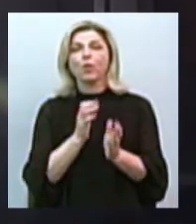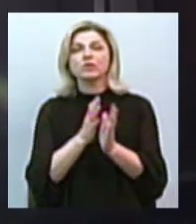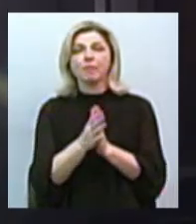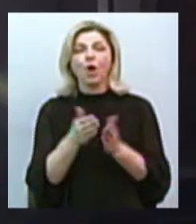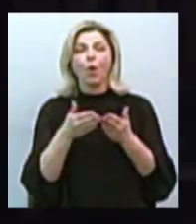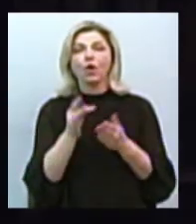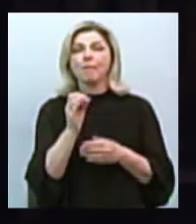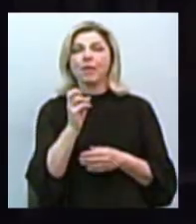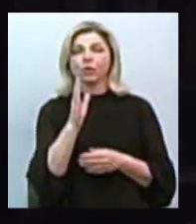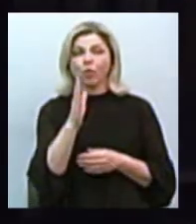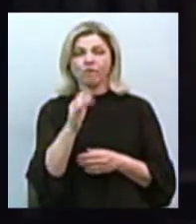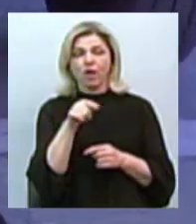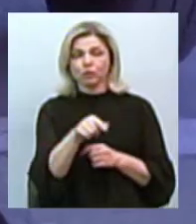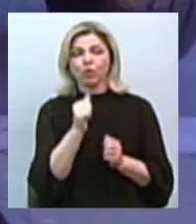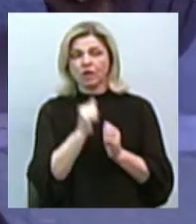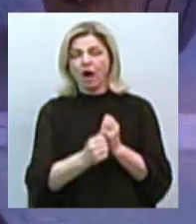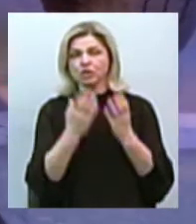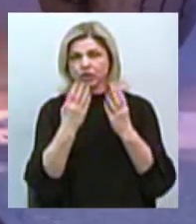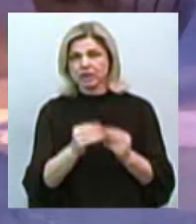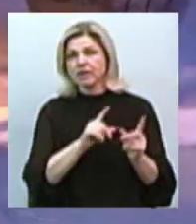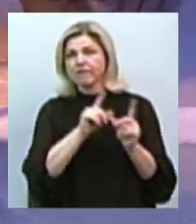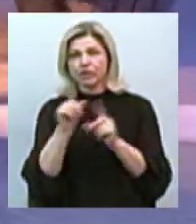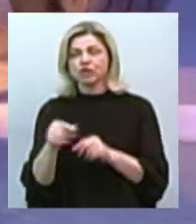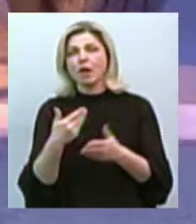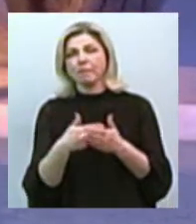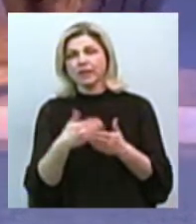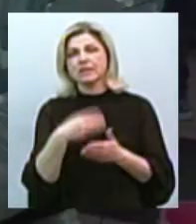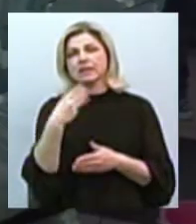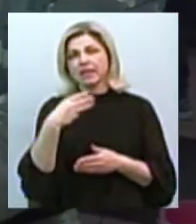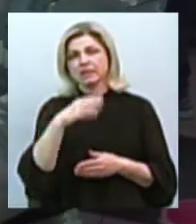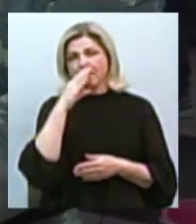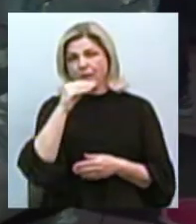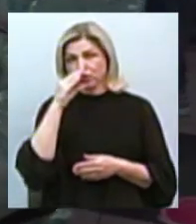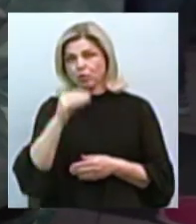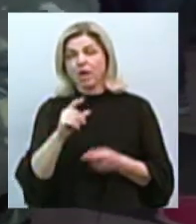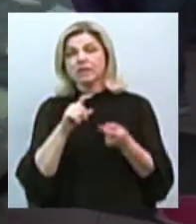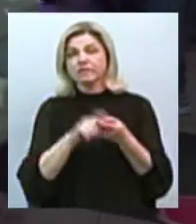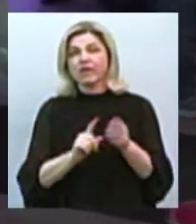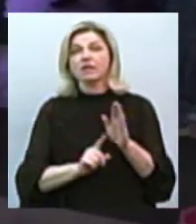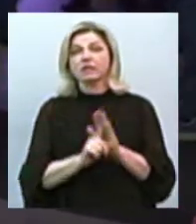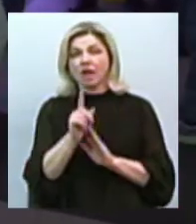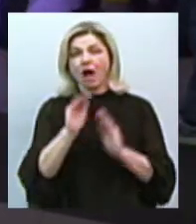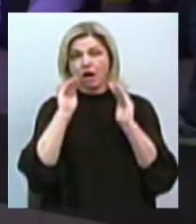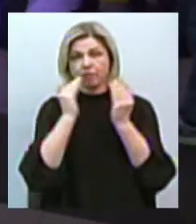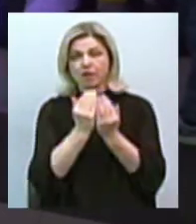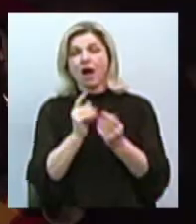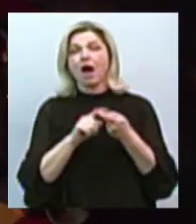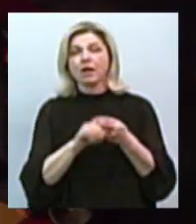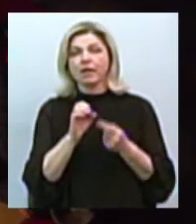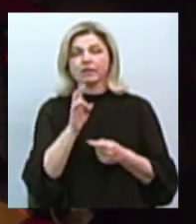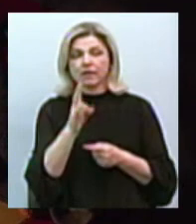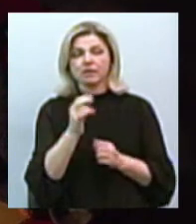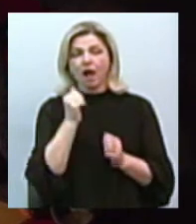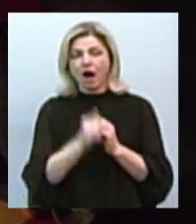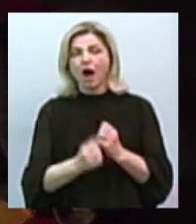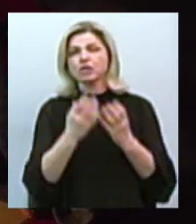Звідси на маршрут щодня виїжджає близько 30 маршруток. У зв'язку із введеним в місті карантином порядок щоденної перевірки машини